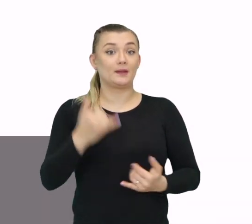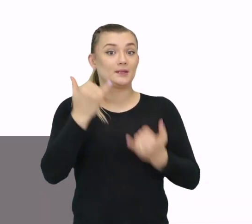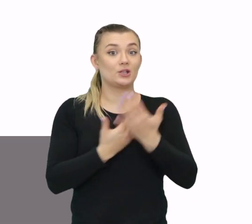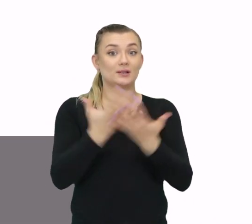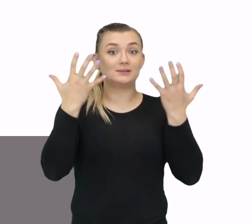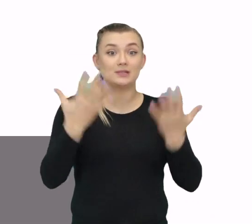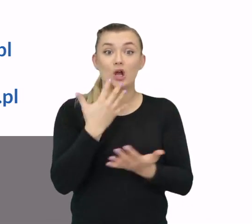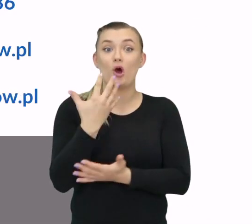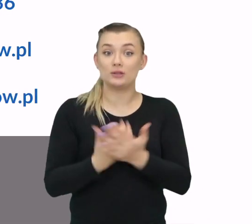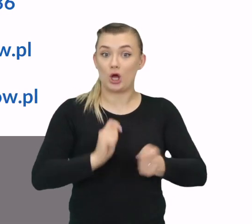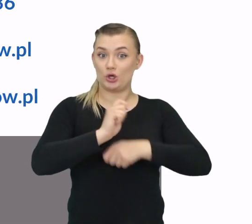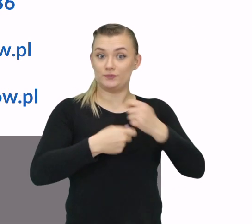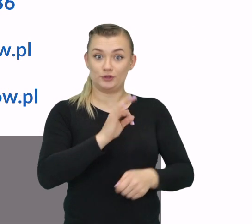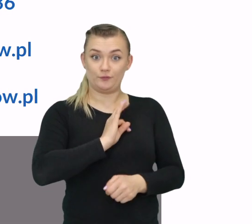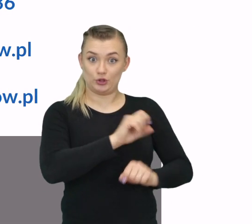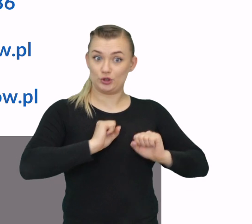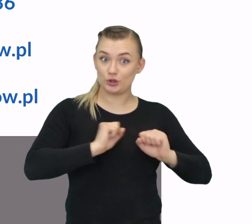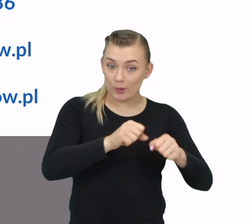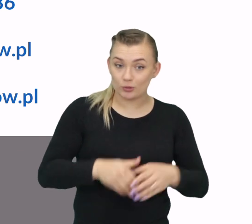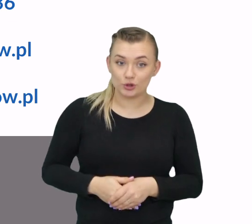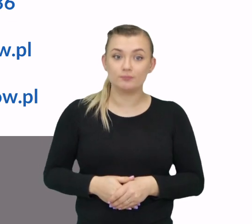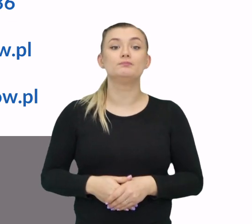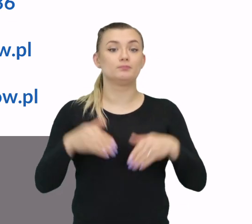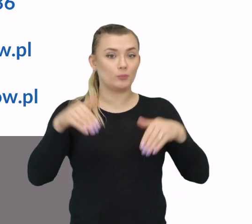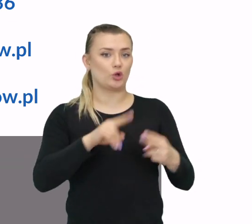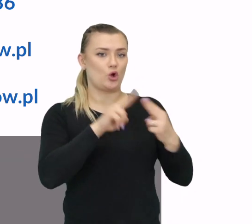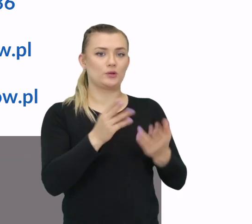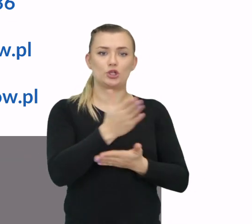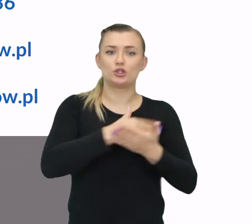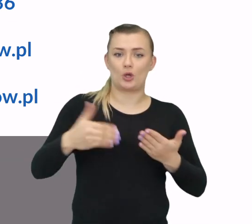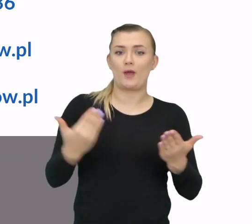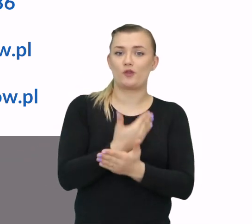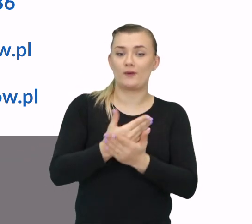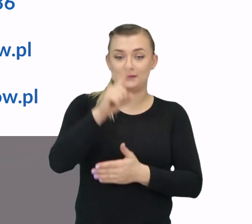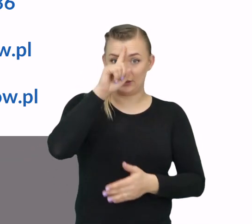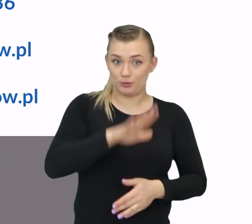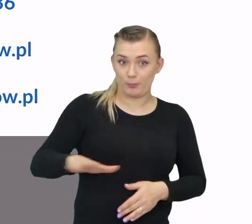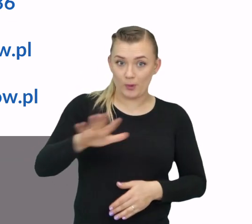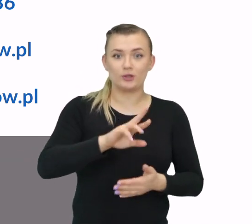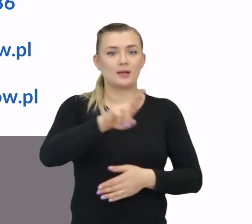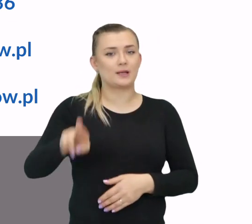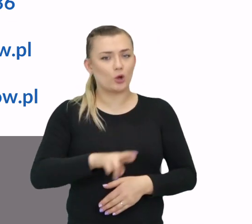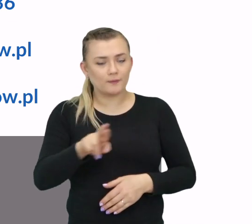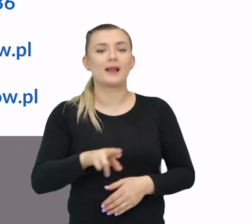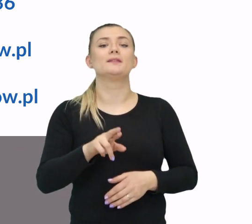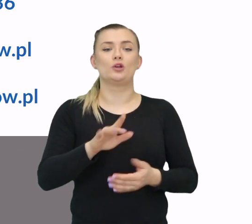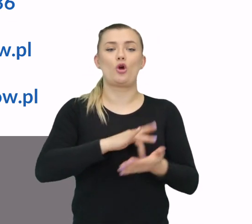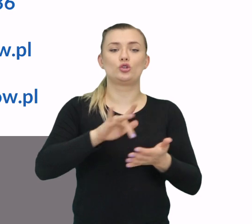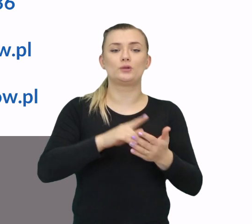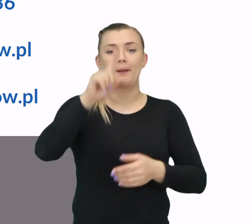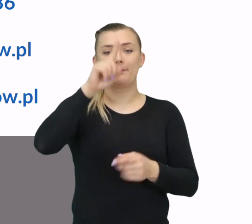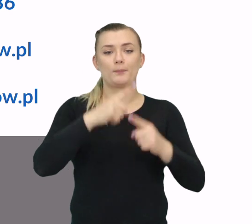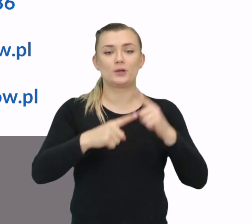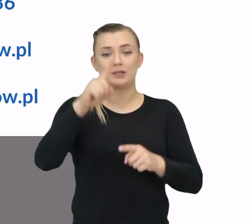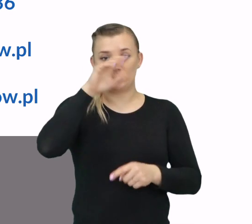Jeśli chcecie Państwo skorzystać z rozwiązania w swojej działalności, skontaktujcie się z Działem Innowacji Społecznych Regionalnego Ośrodka